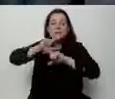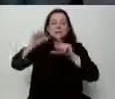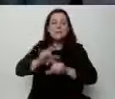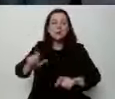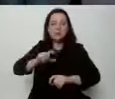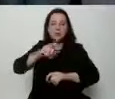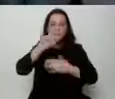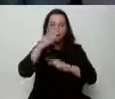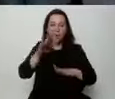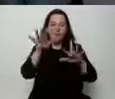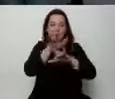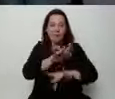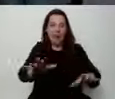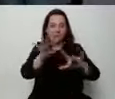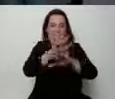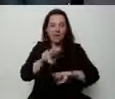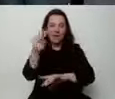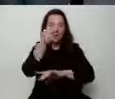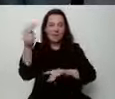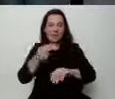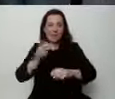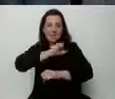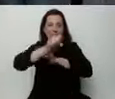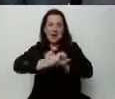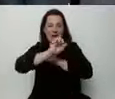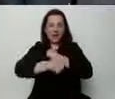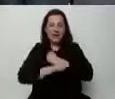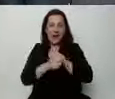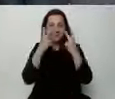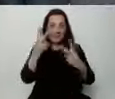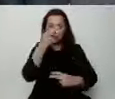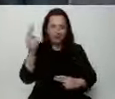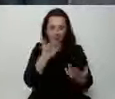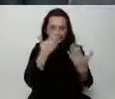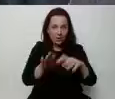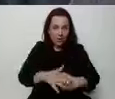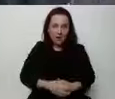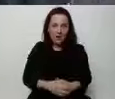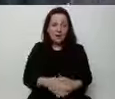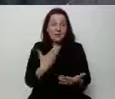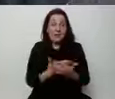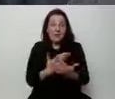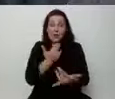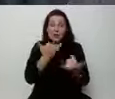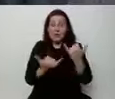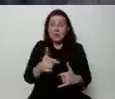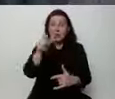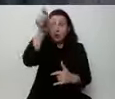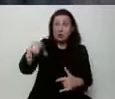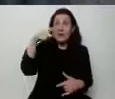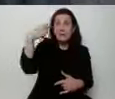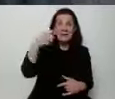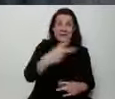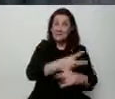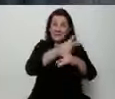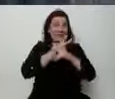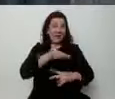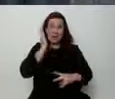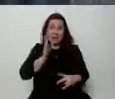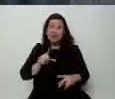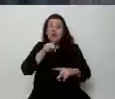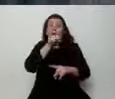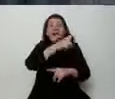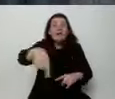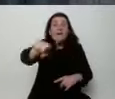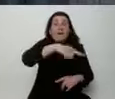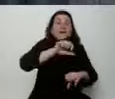czas manipulując rzeczywistością, to po prostu, jeżeli nie będzie niezależnego prezydenta, to nigdy się państwo nie dowiecie o rzeczach ważnych z